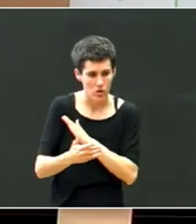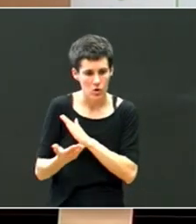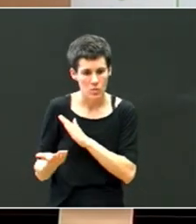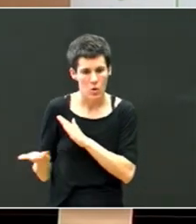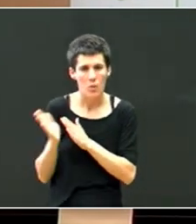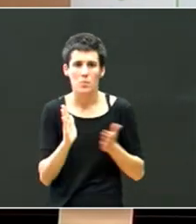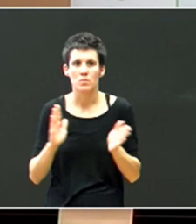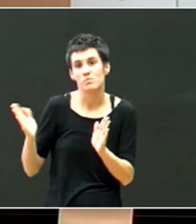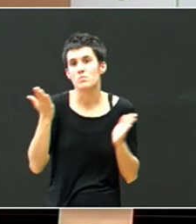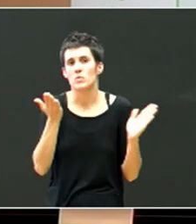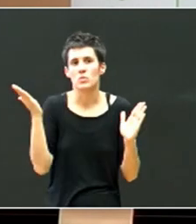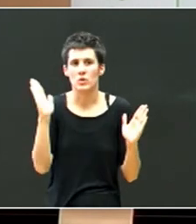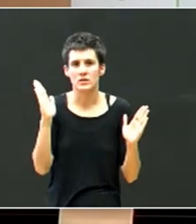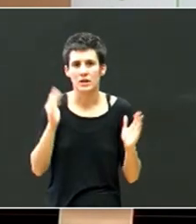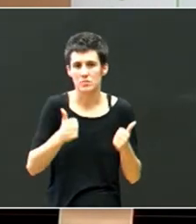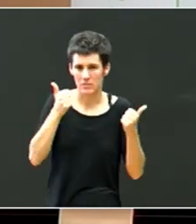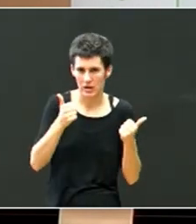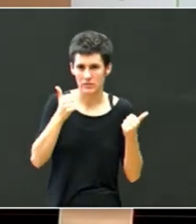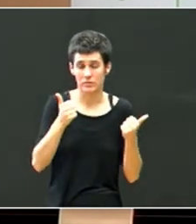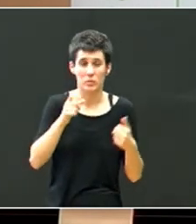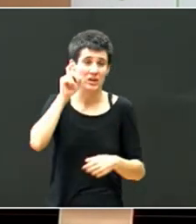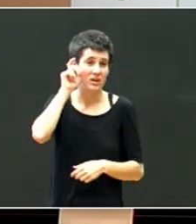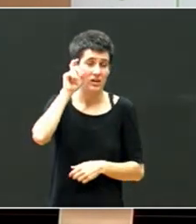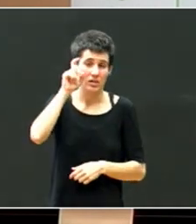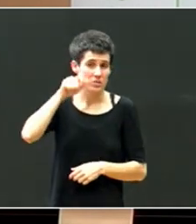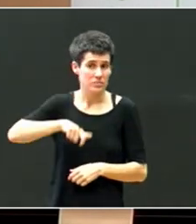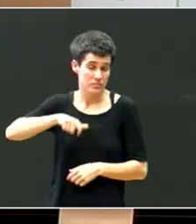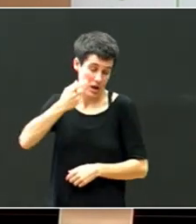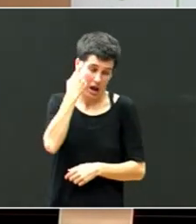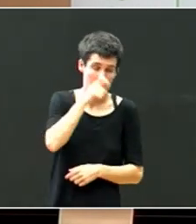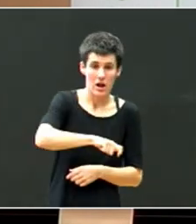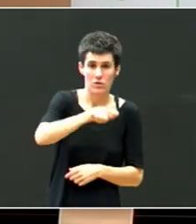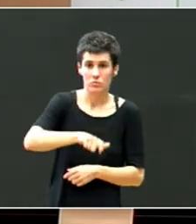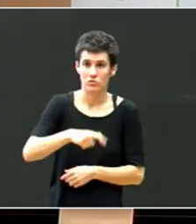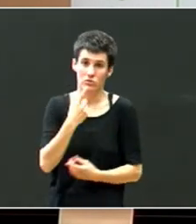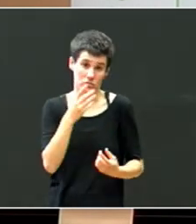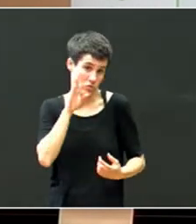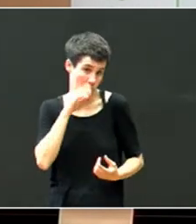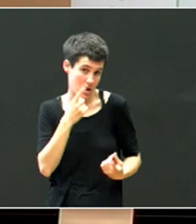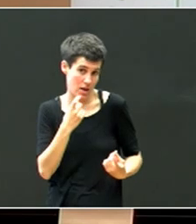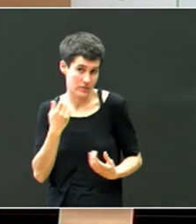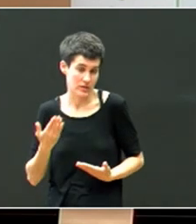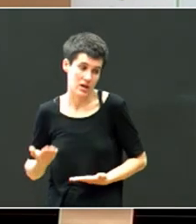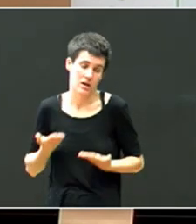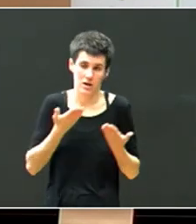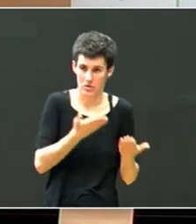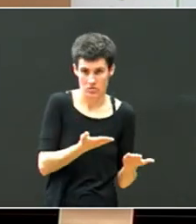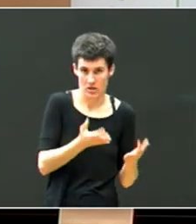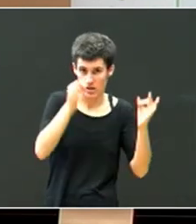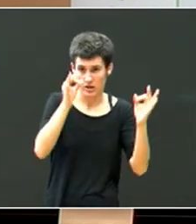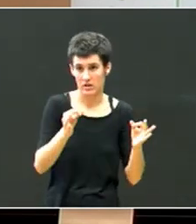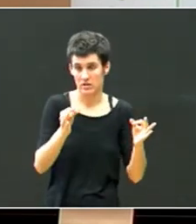Ikasle hauek argi dago laguntza behar dute. Horrela da? Eta horrela, bizi behar dugu eta